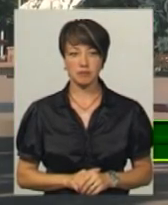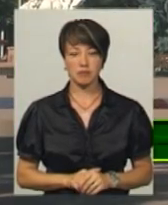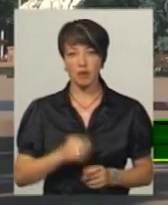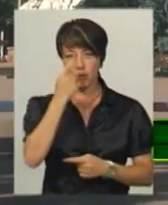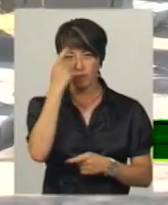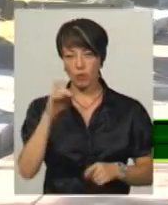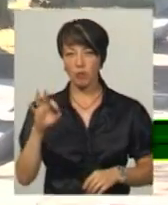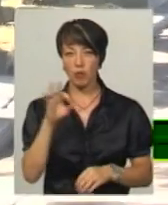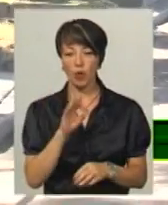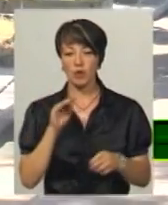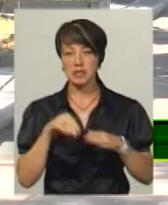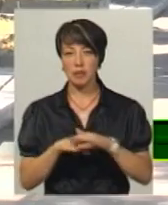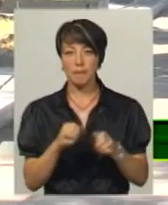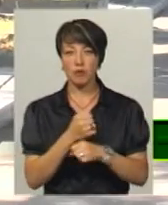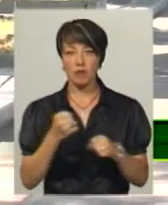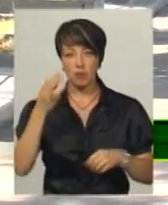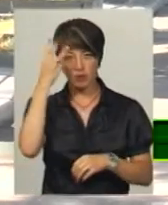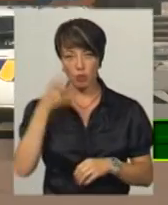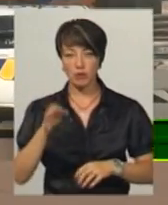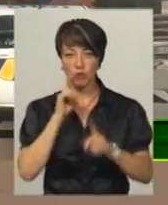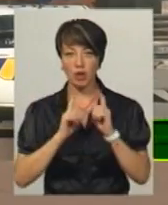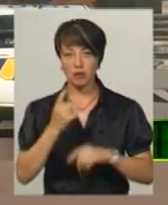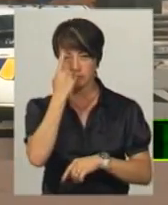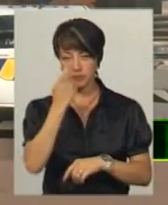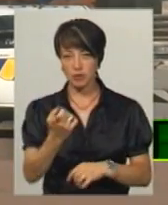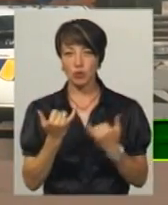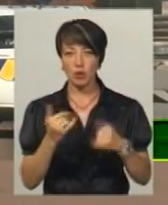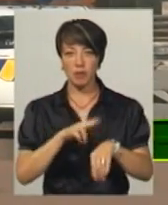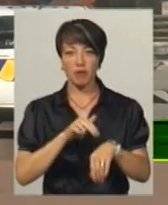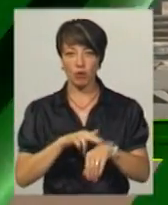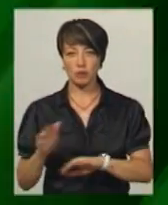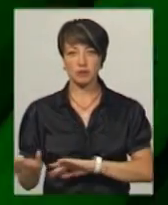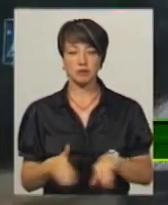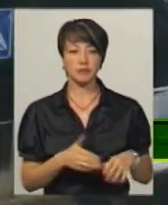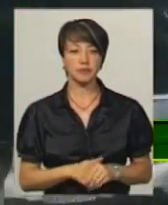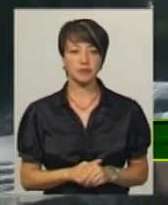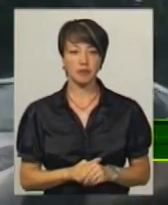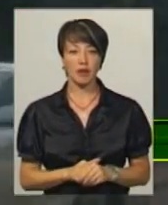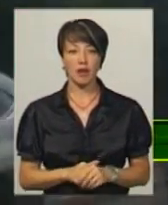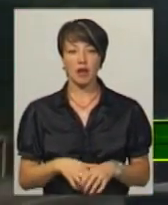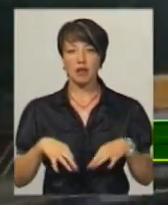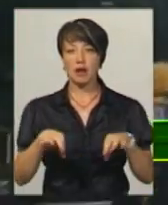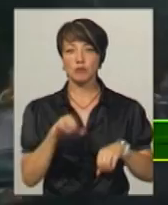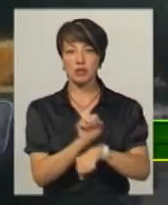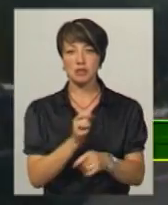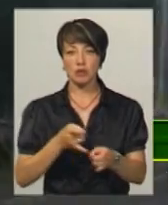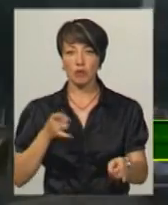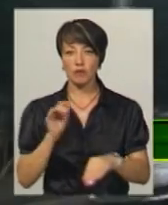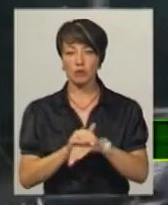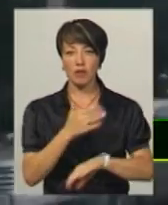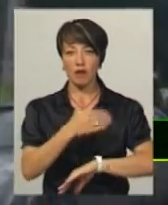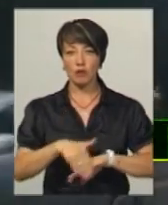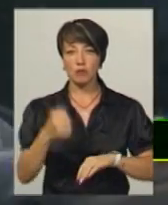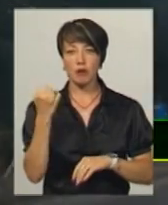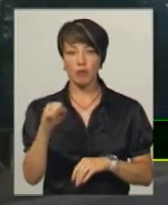Повідомлення про замінування Хмельницької обласної ради надійшло сьогодні до правоохоронців. Транспортні затори фіксують відранку на